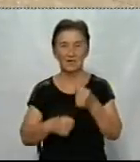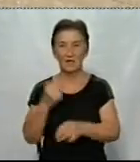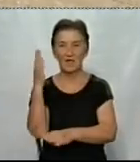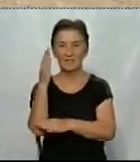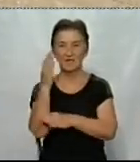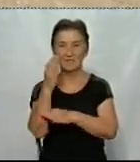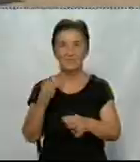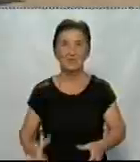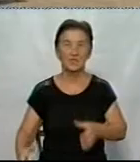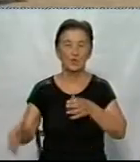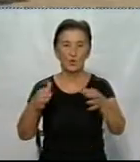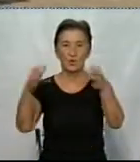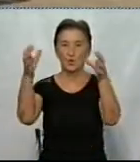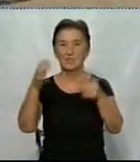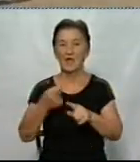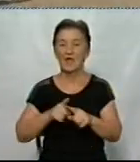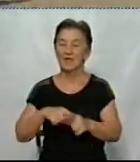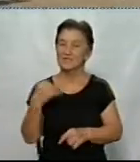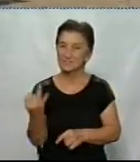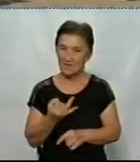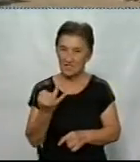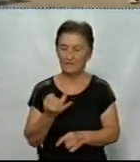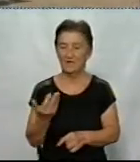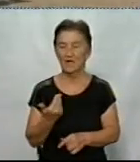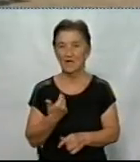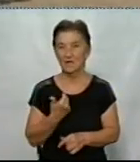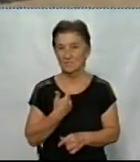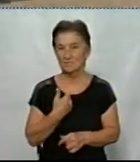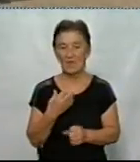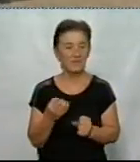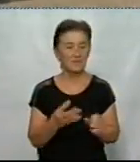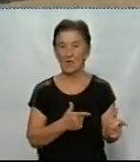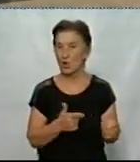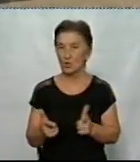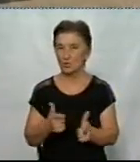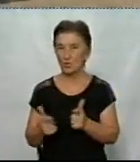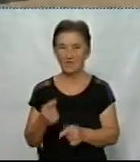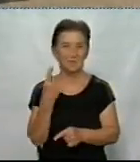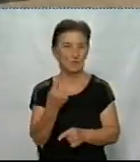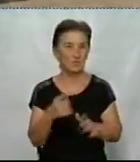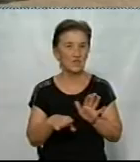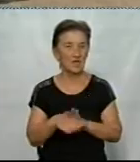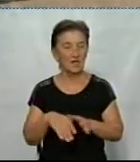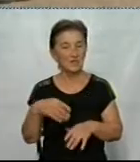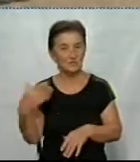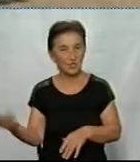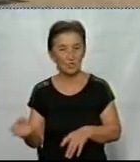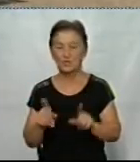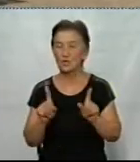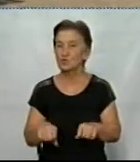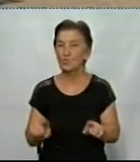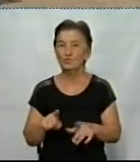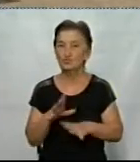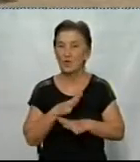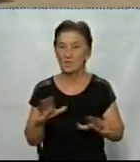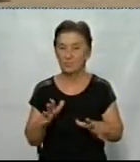колодках з мотузками. Змагання цікаві, ми до них не готувалися з однієї сторони, тому що не було